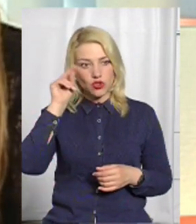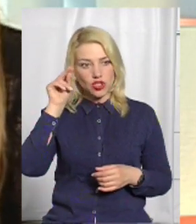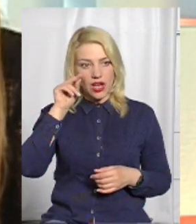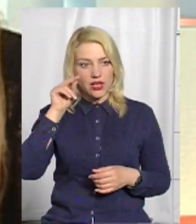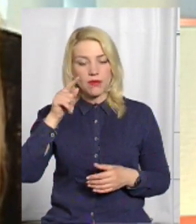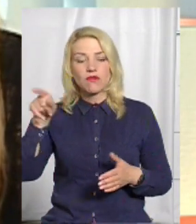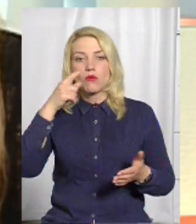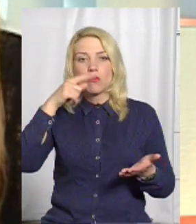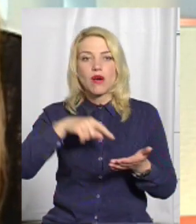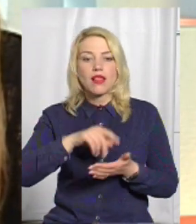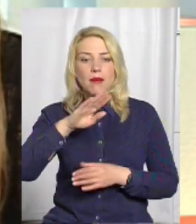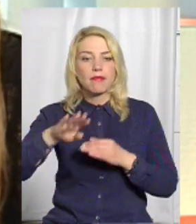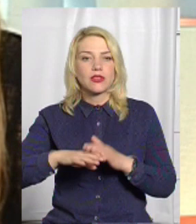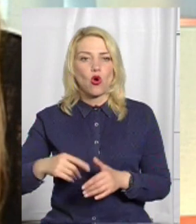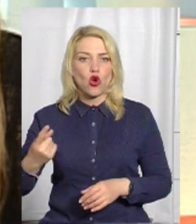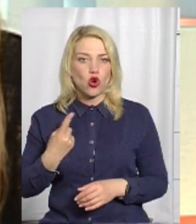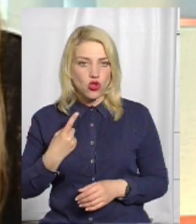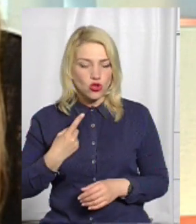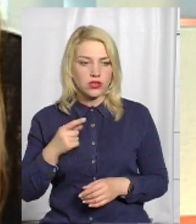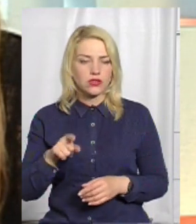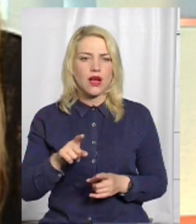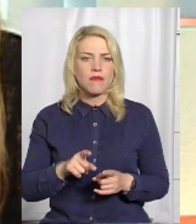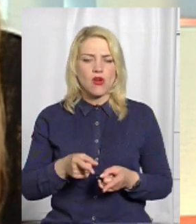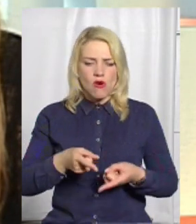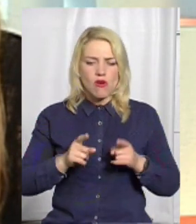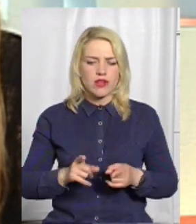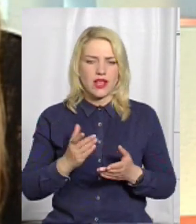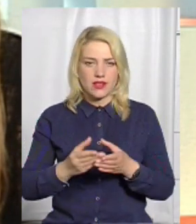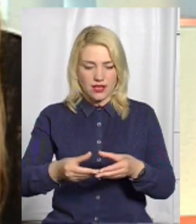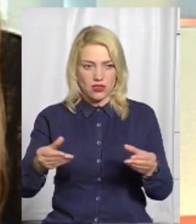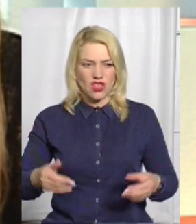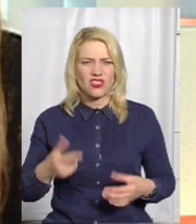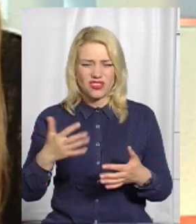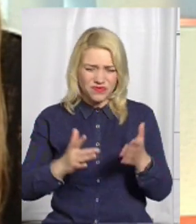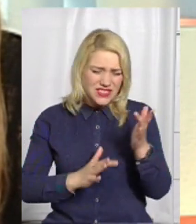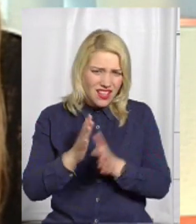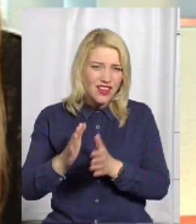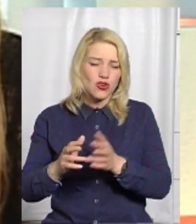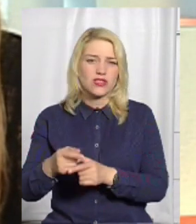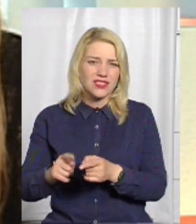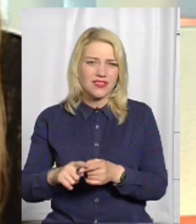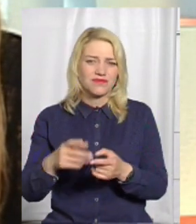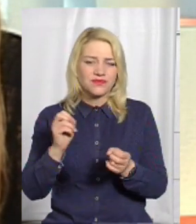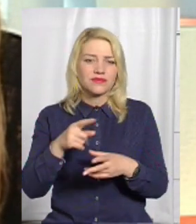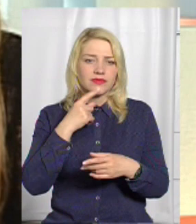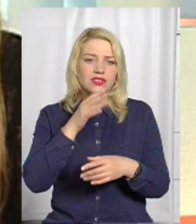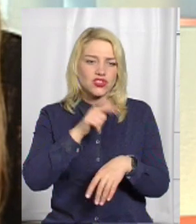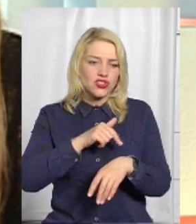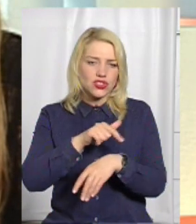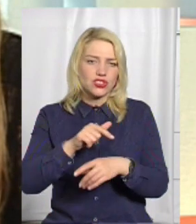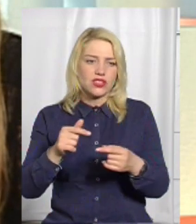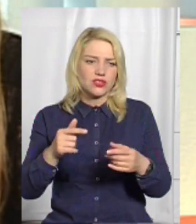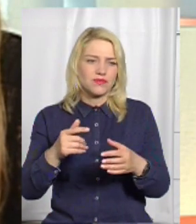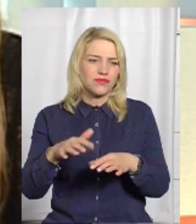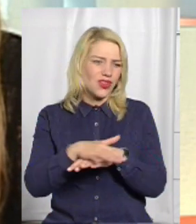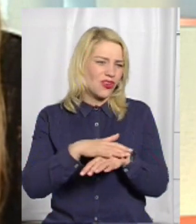вона попаде під охорону, бо там оригінальні надгробки ось ці, але вона теж заросла, і з часом прийшла в таку, на жаль,